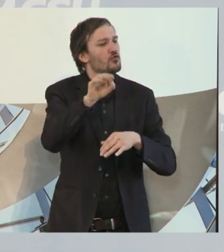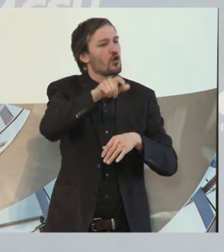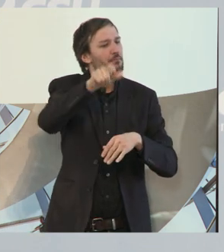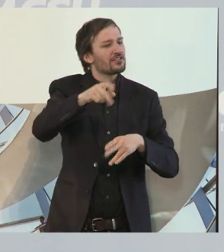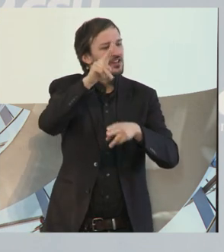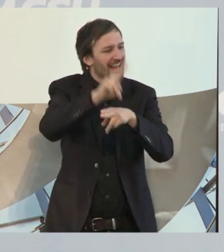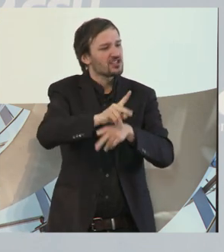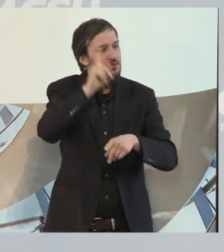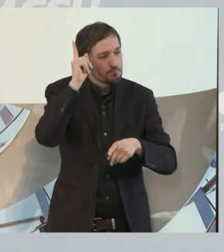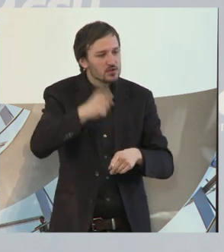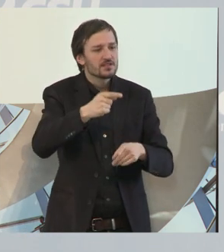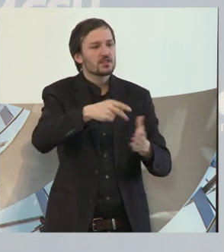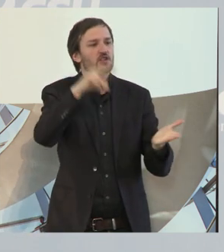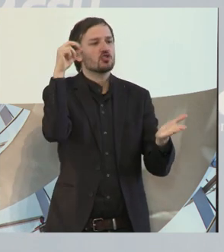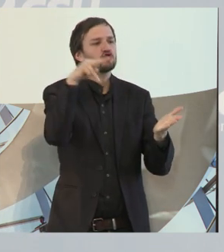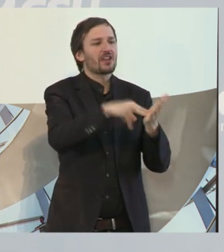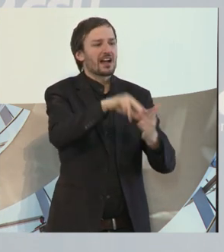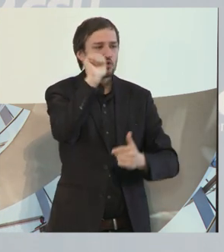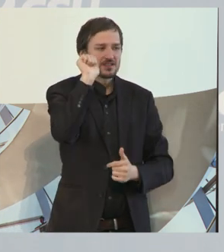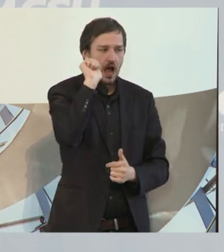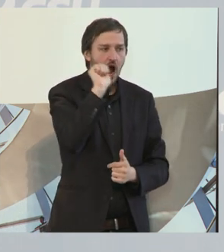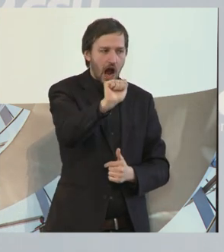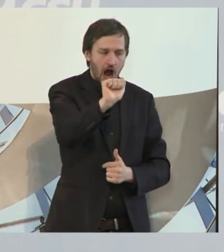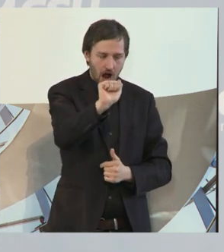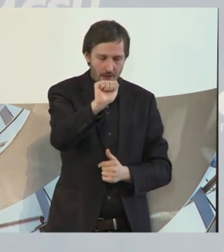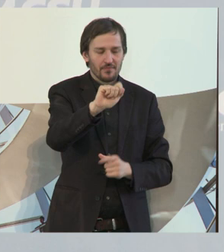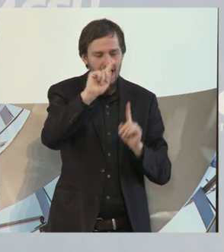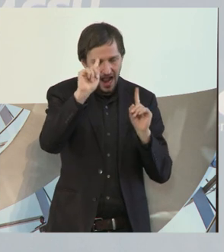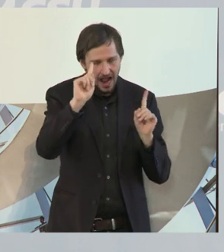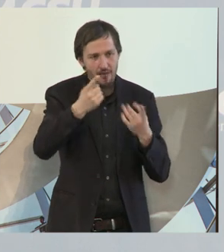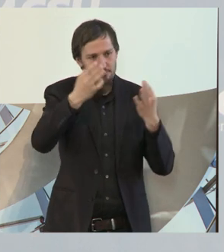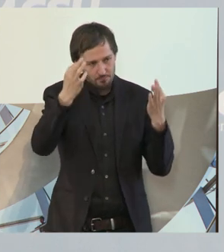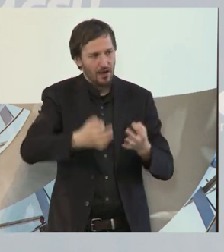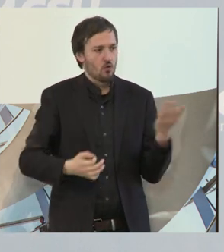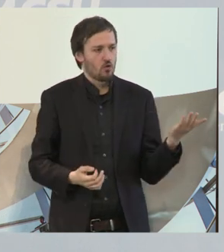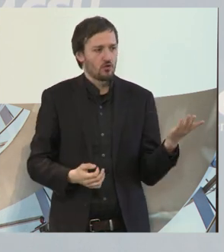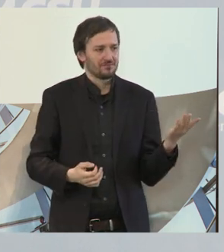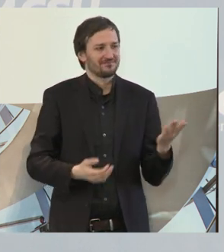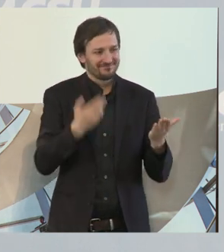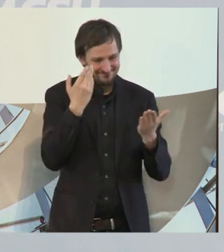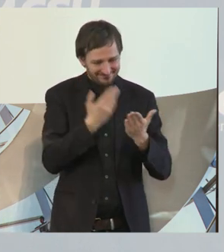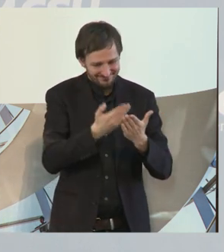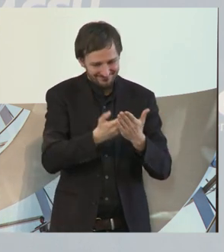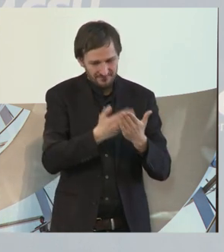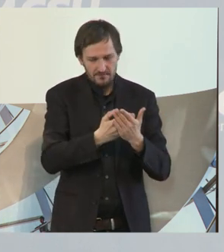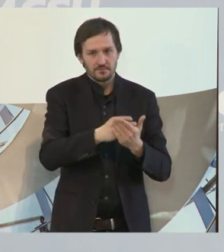Status A, dort haben. Und dass wir dann auch